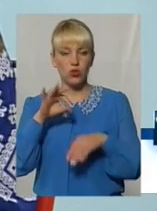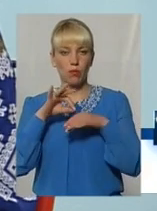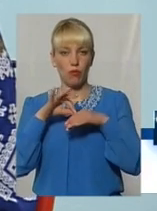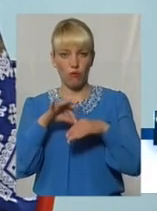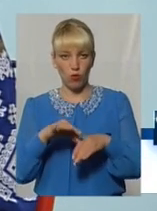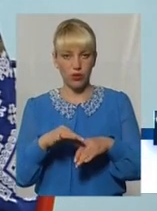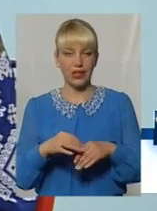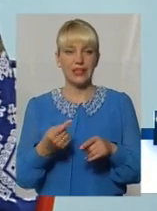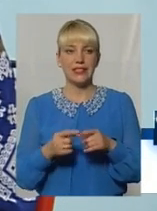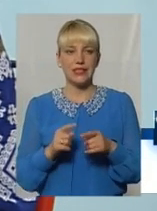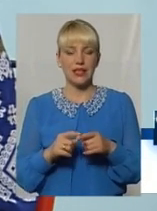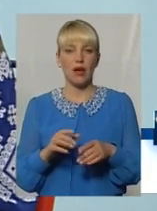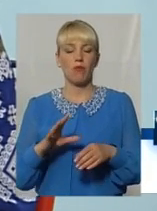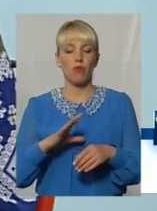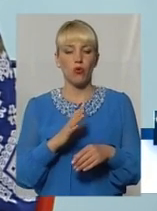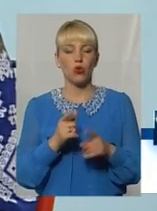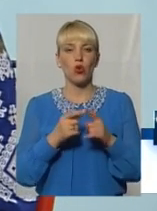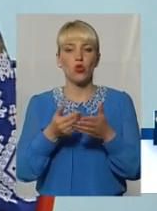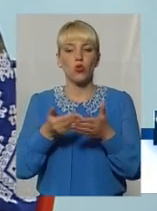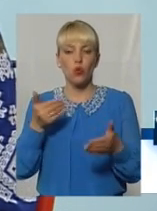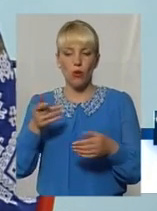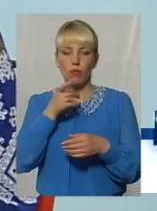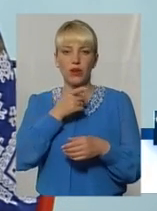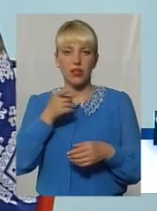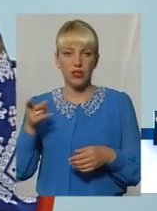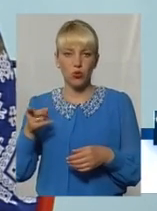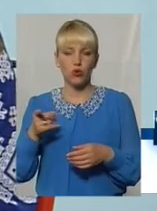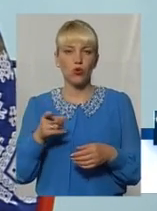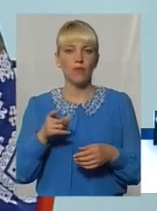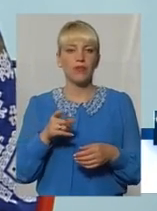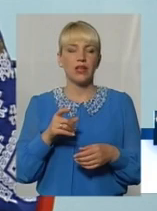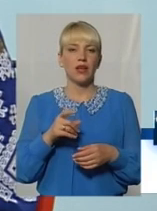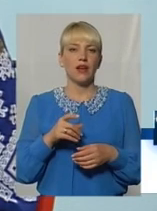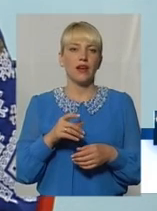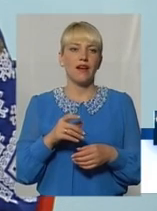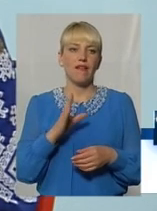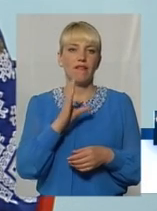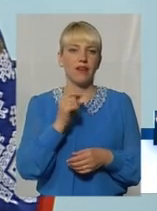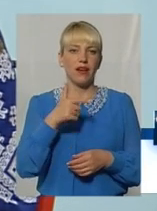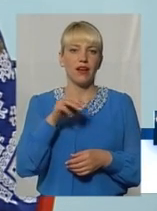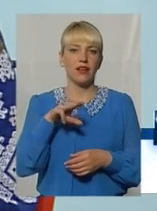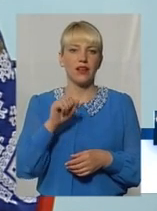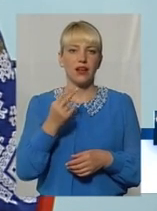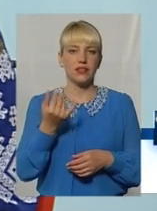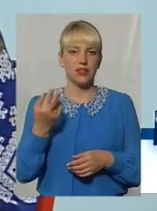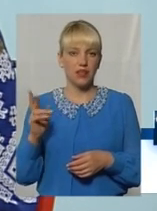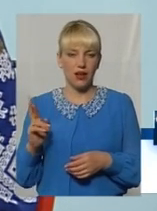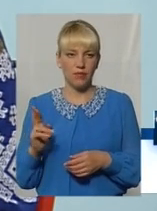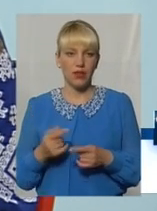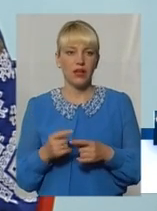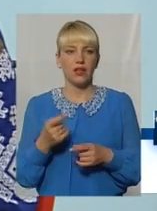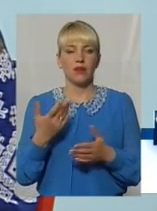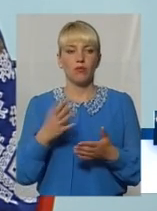періоду вегетації. Але, на жаль, в нашому місті багато прикладів, коли дерево